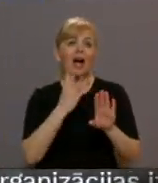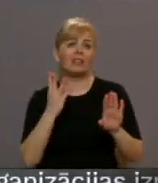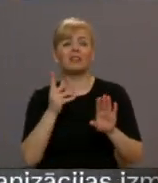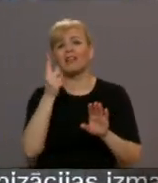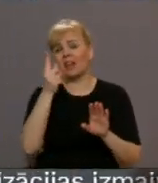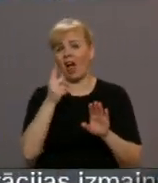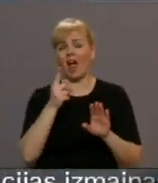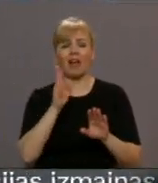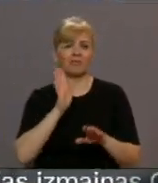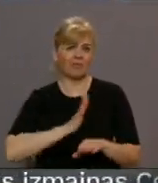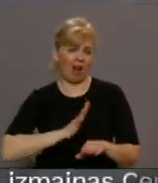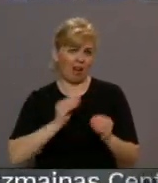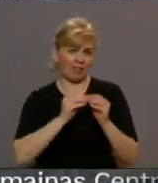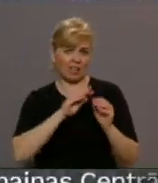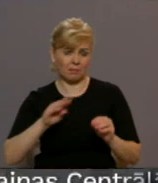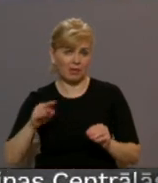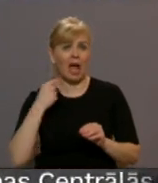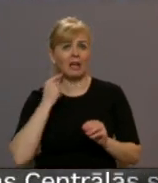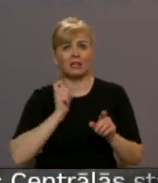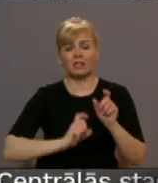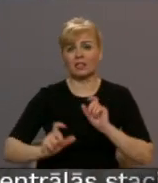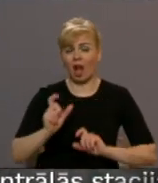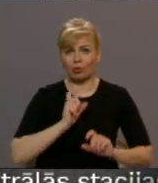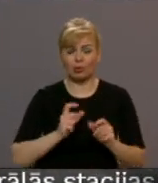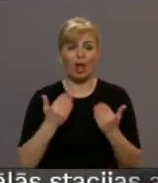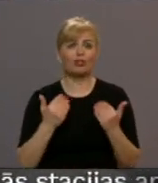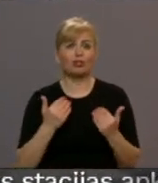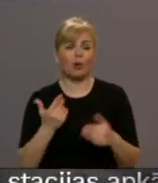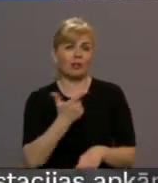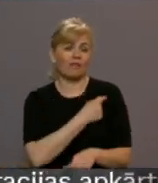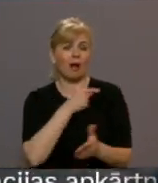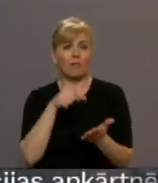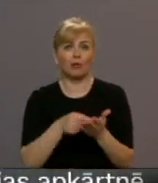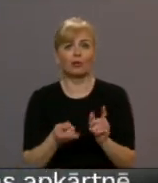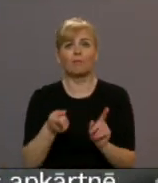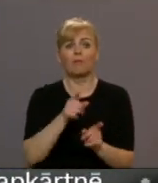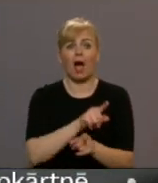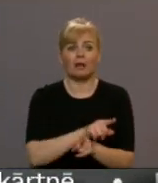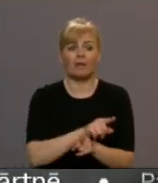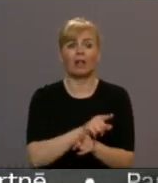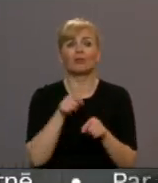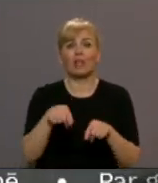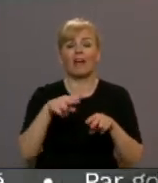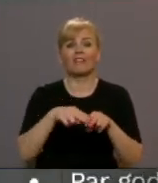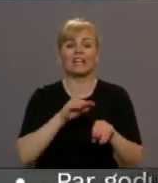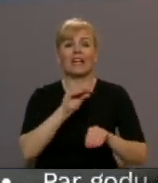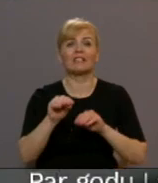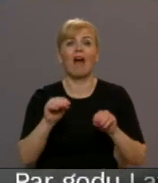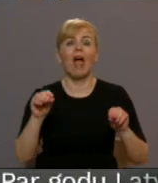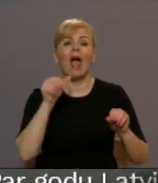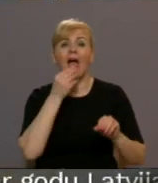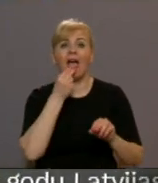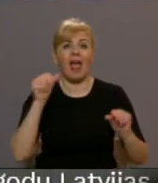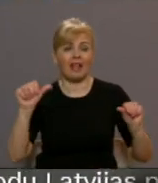desmit minūtēm. Rīgas stradiņa universitāte par šodienas vakcinācijas punktu pārvērtusi ir savu ēdinīcu. Mums jau ir vairāk kā